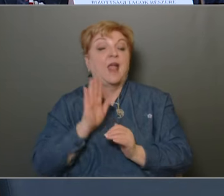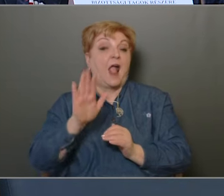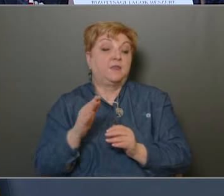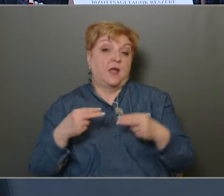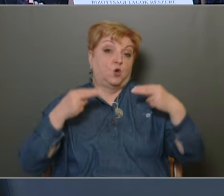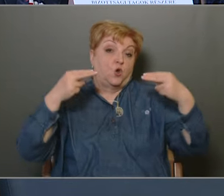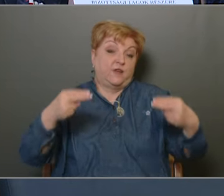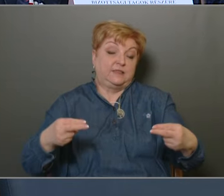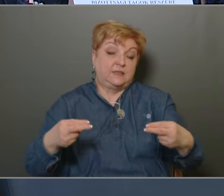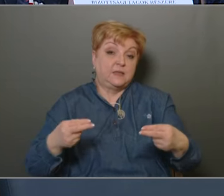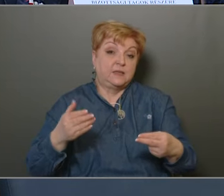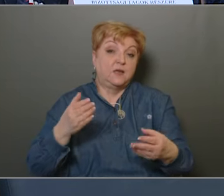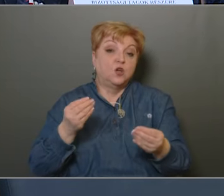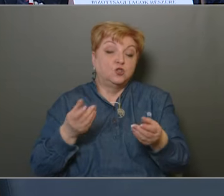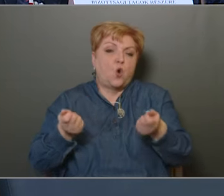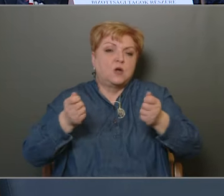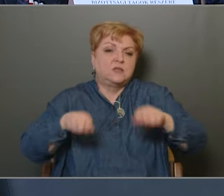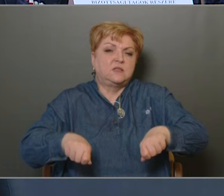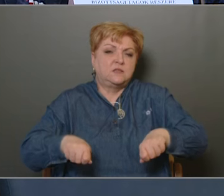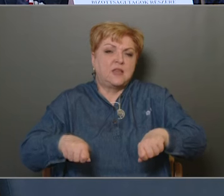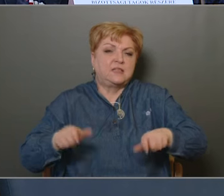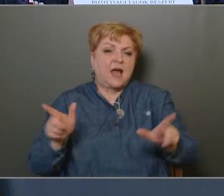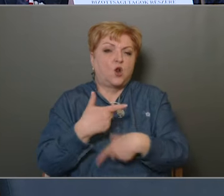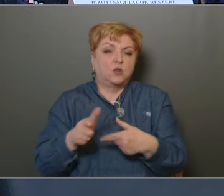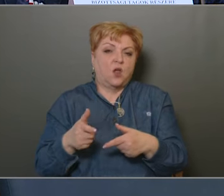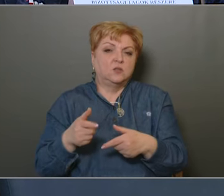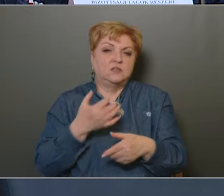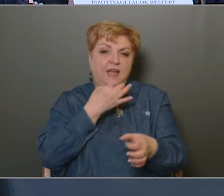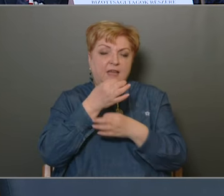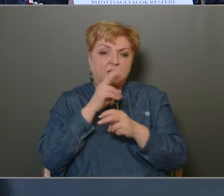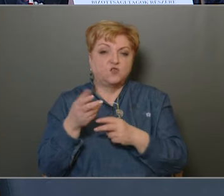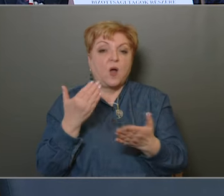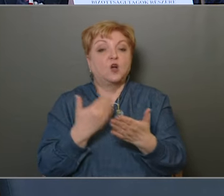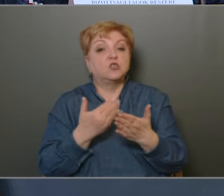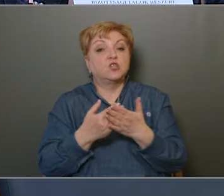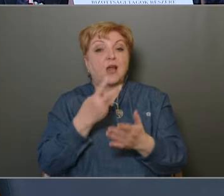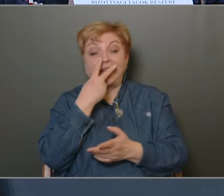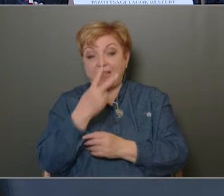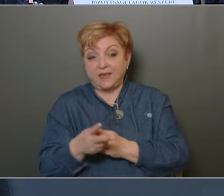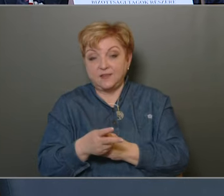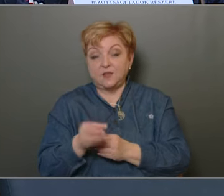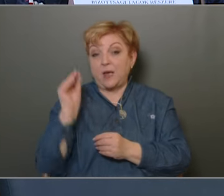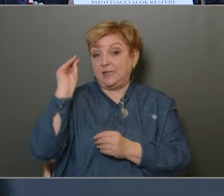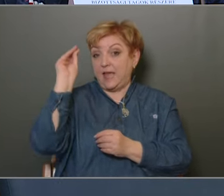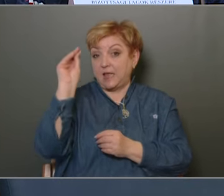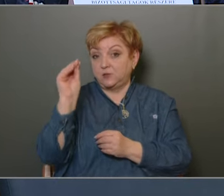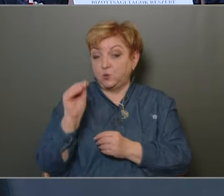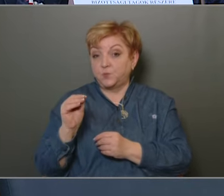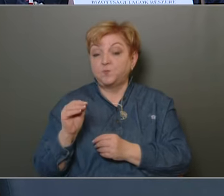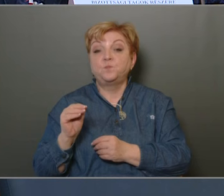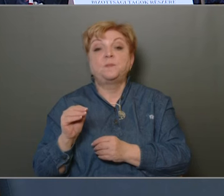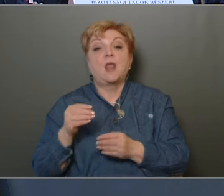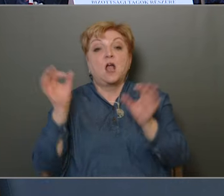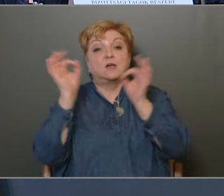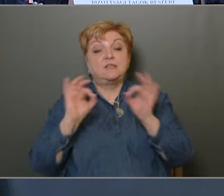Ennek következtében még számos lezárandó kérdés maradt fent. Gazdasági tekintetben kijelenthető, hogy a